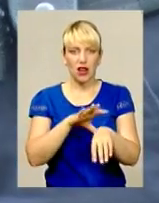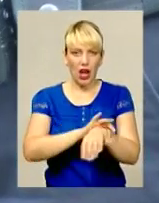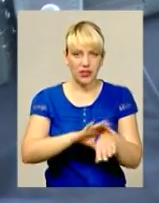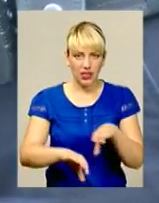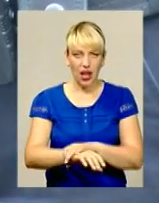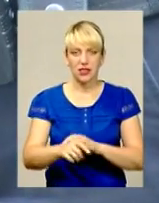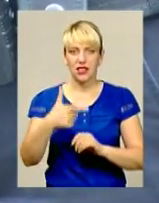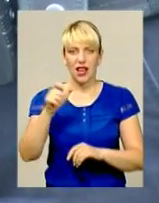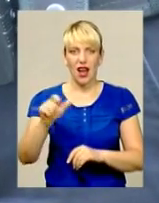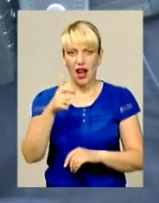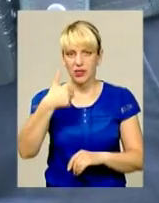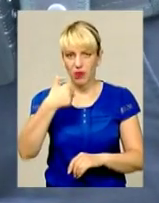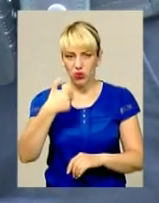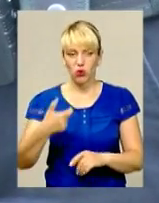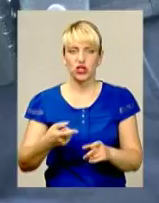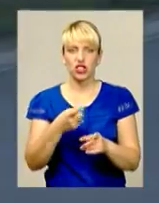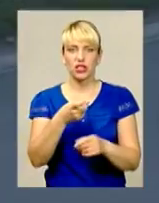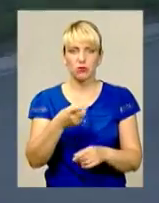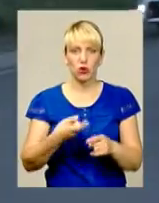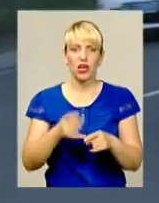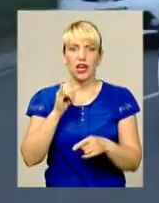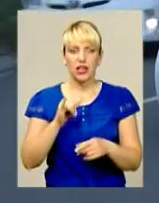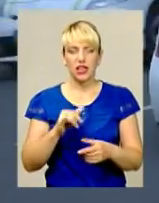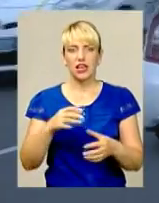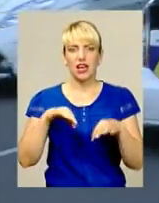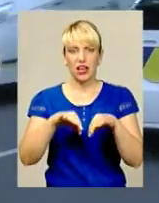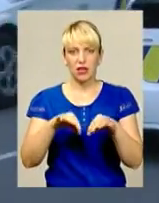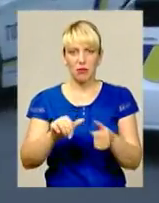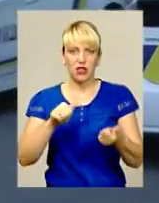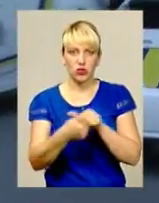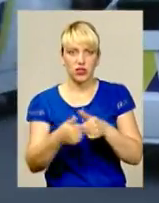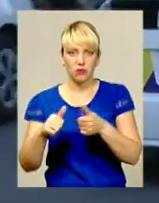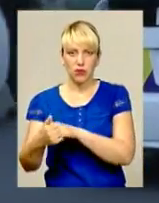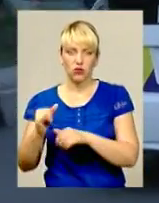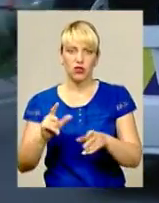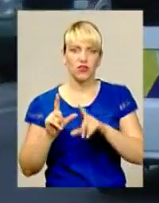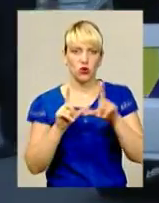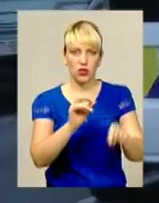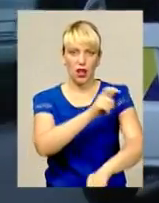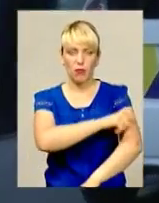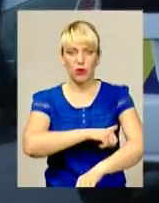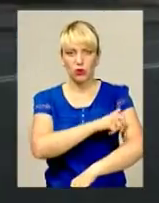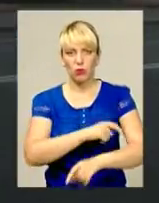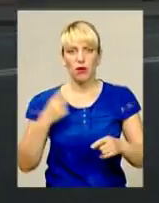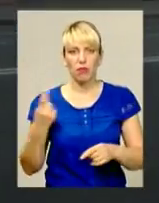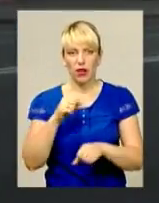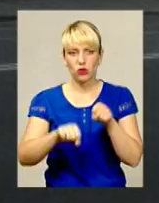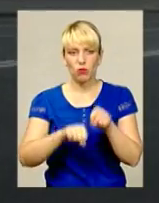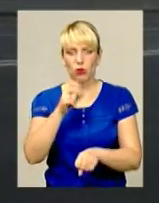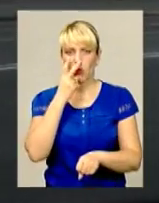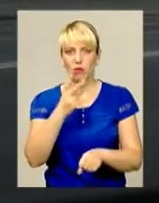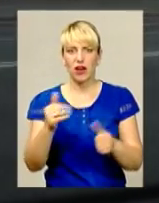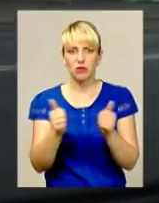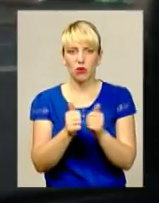газовий балончик і вогнепальна зброя. І ось екіпажі змінюють одне одного, вирушаючи на патрулювання. Першого порушника побачили